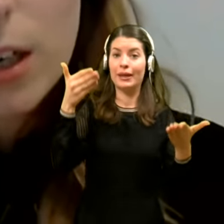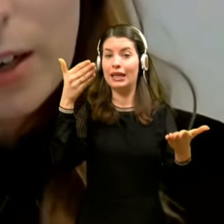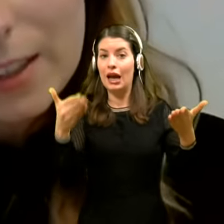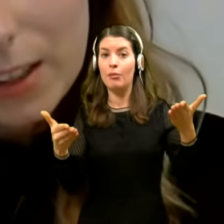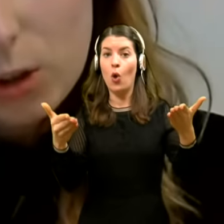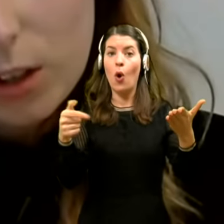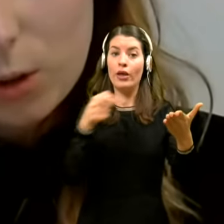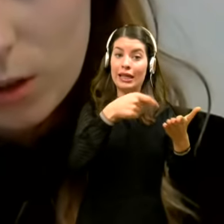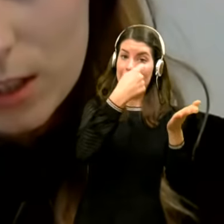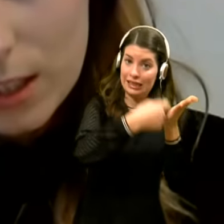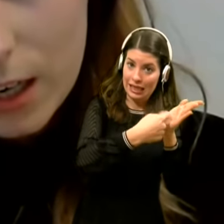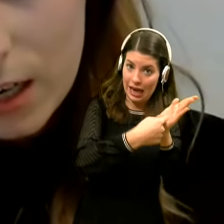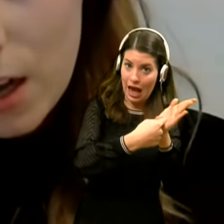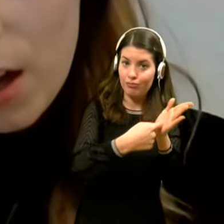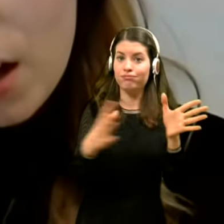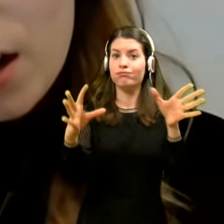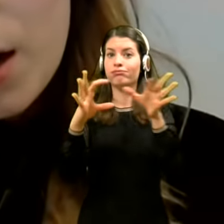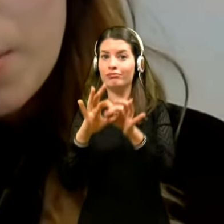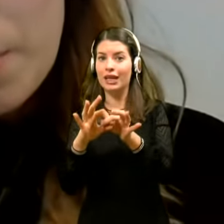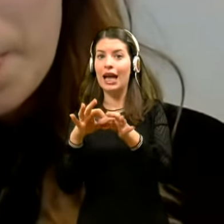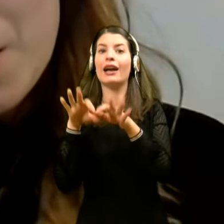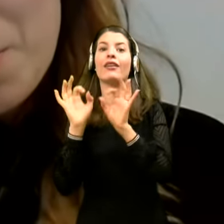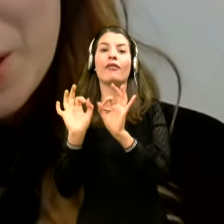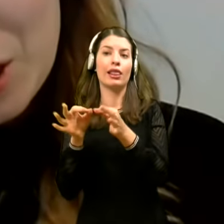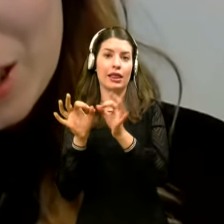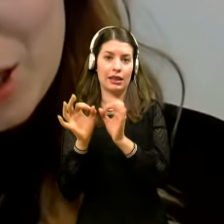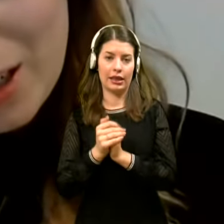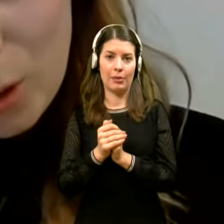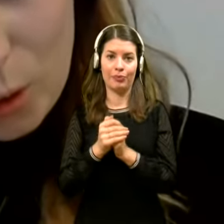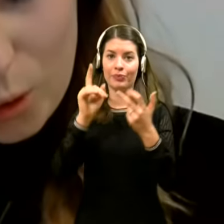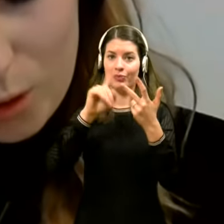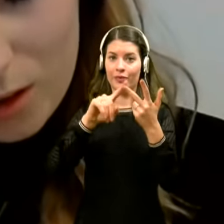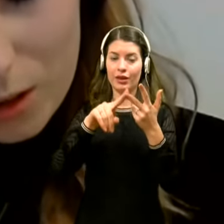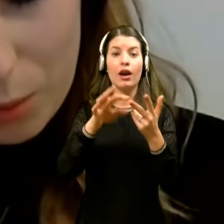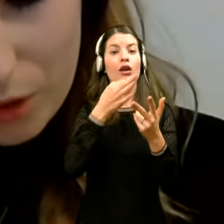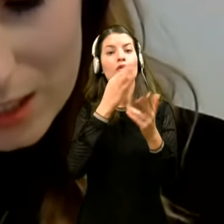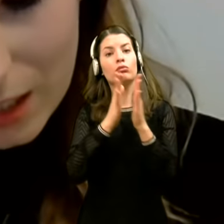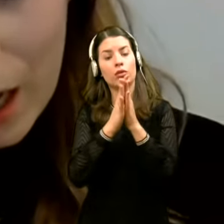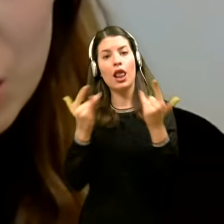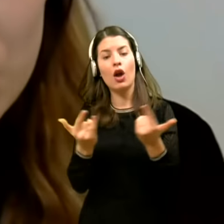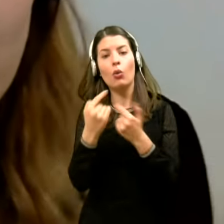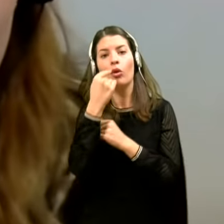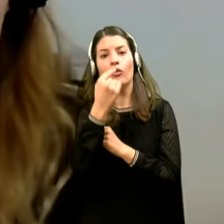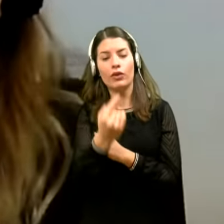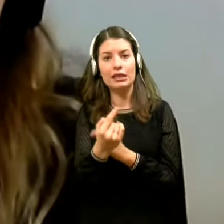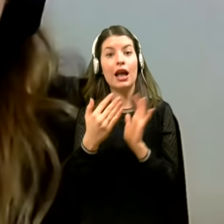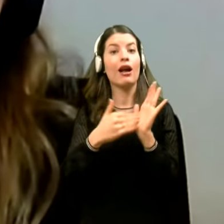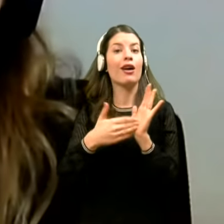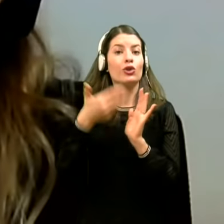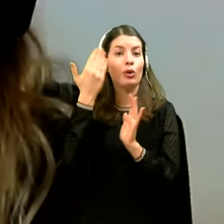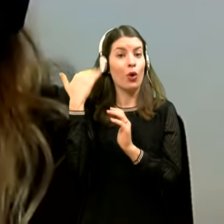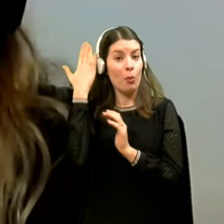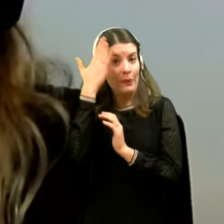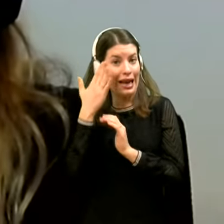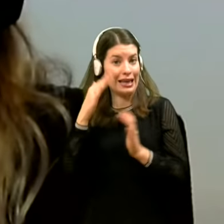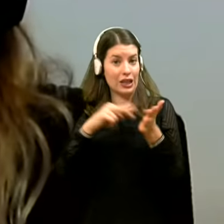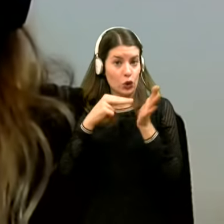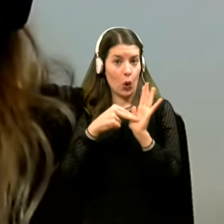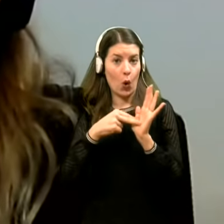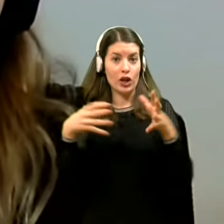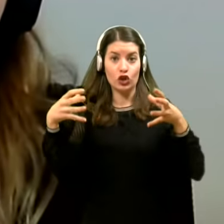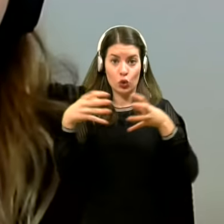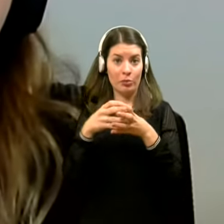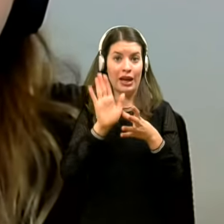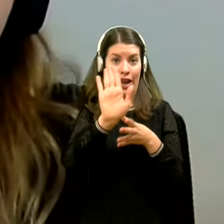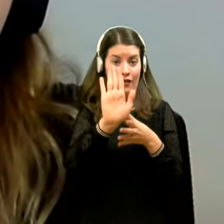med ceno in kvaliteto na drugi strani. Pa še, če lahko poveste, kakšno pa je bilo mnenje strokovne skupine na vse